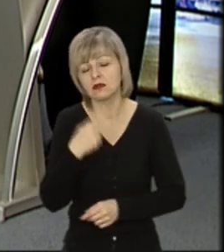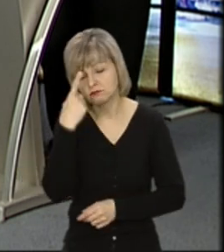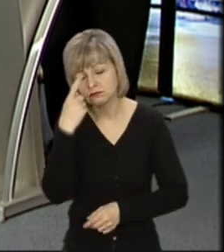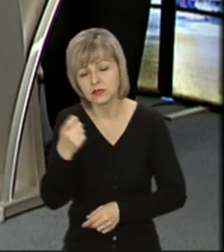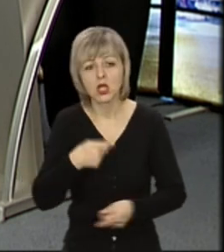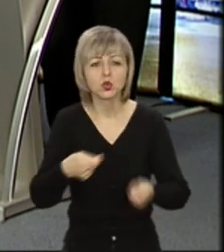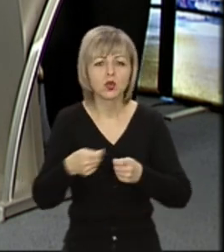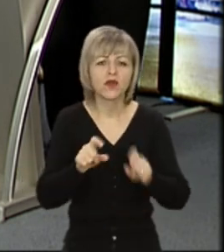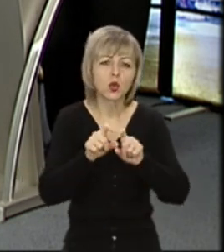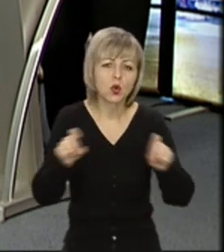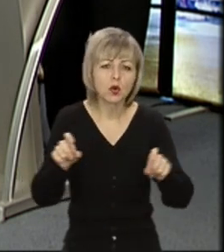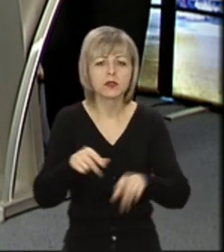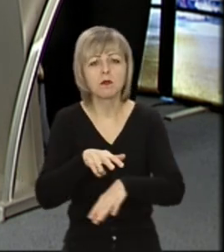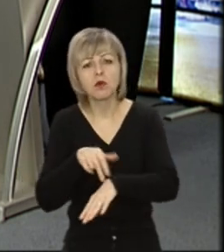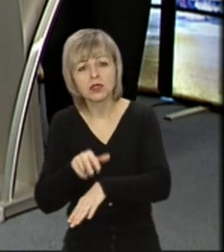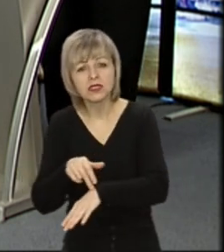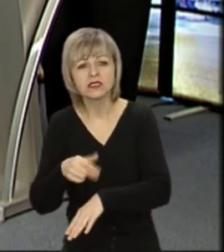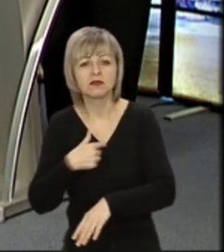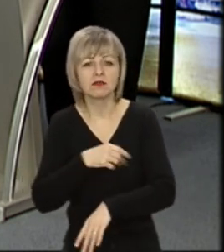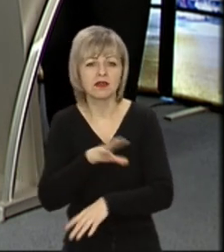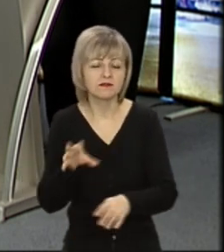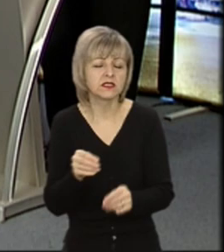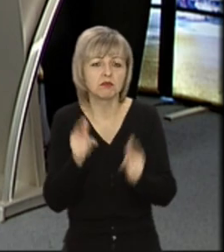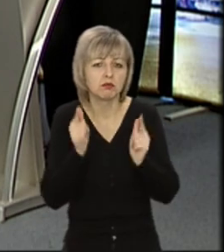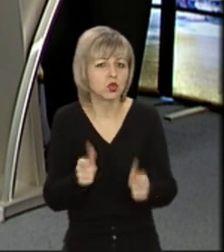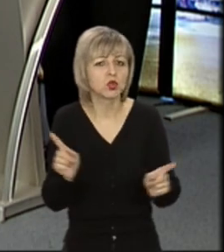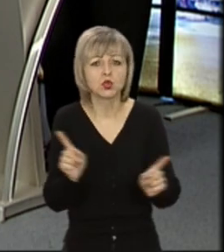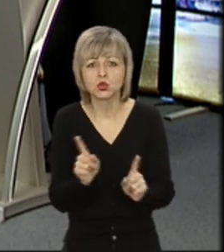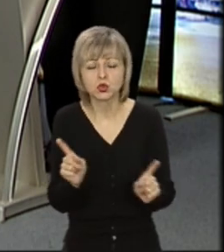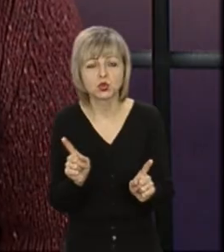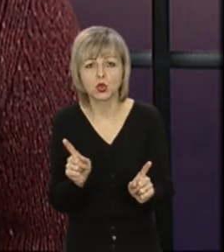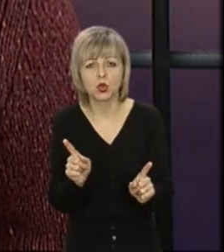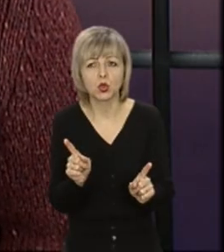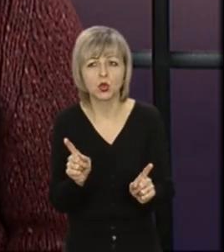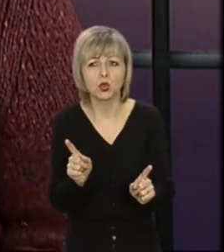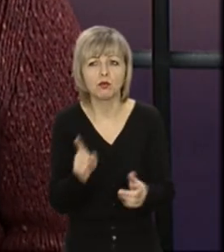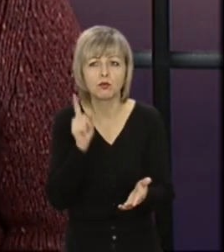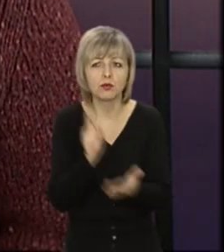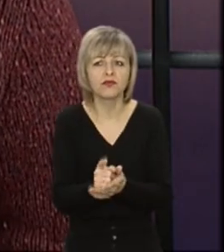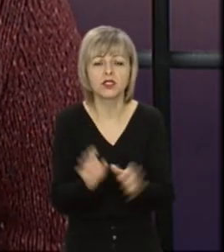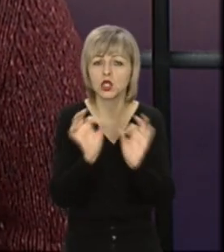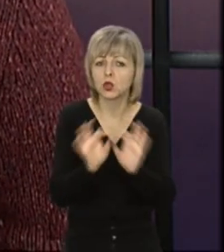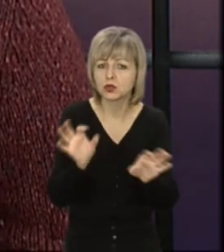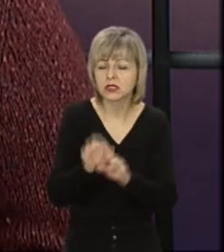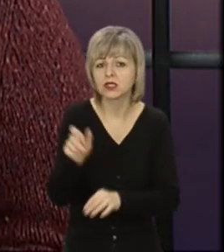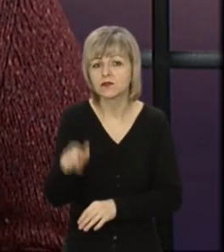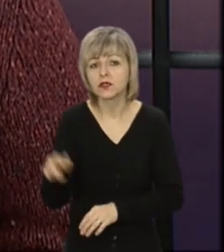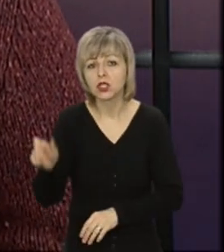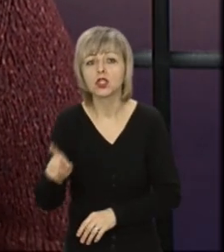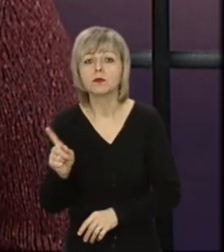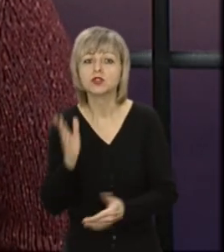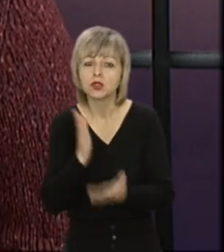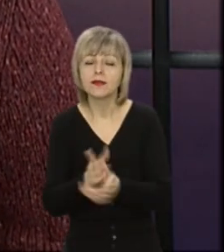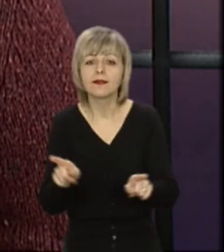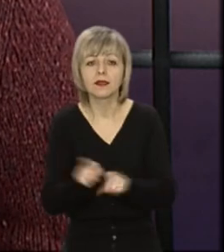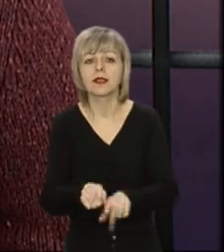адміністрації торгівельних комплексів, ми всі дотримались тої думки, що маємо якнайбільше інформувати покупця, відвідувача про те, що є